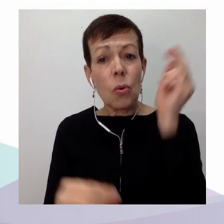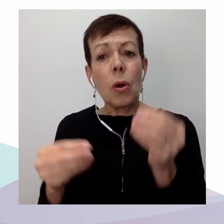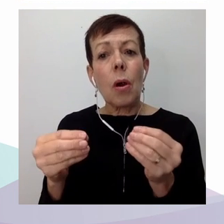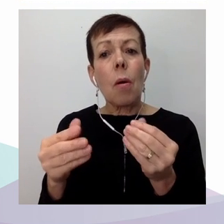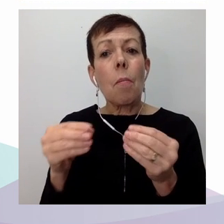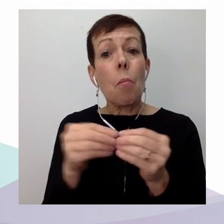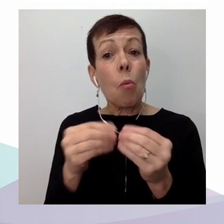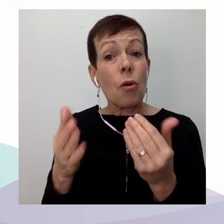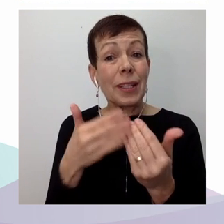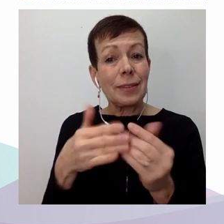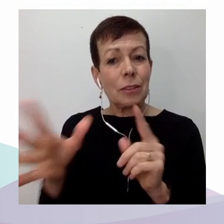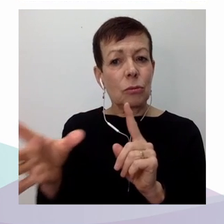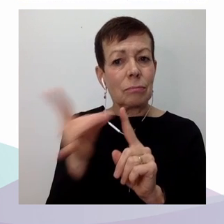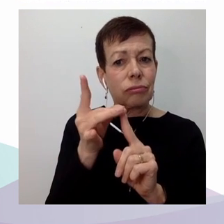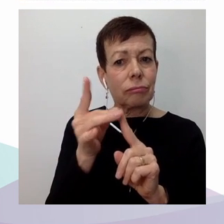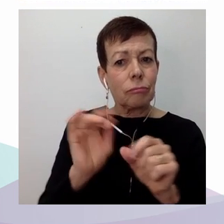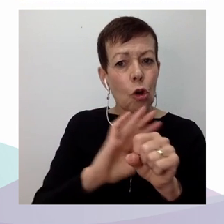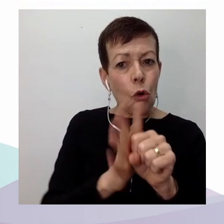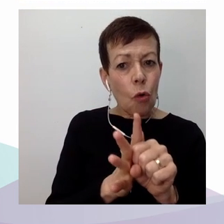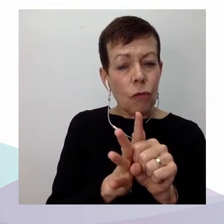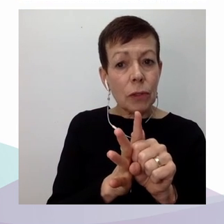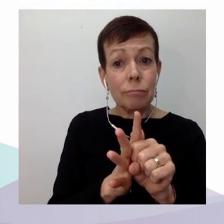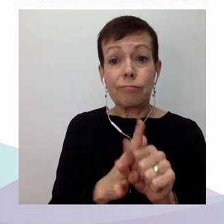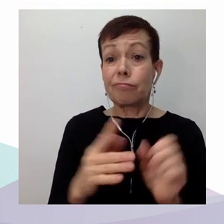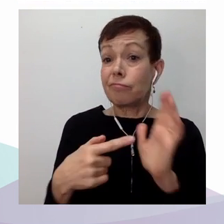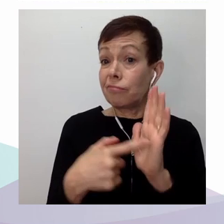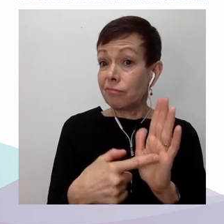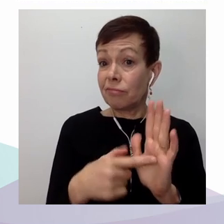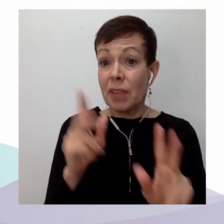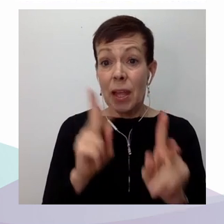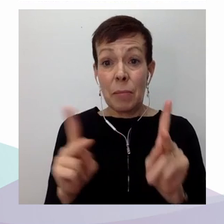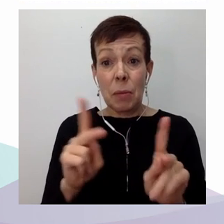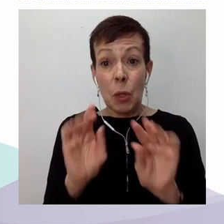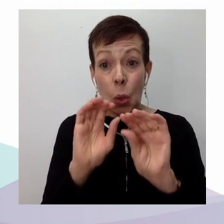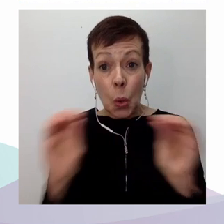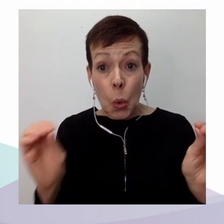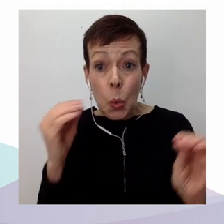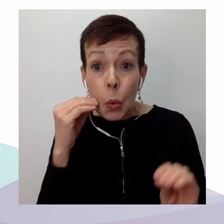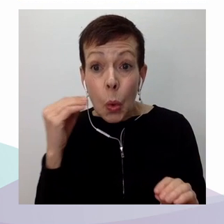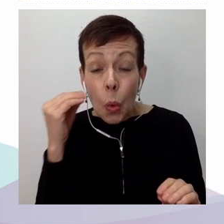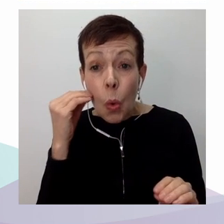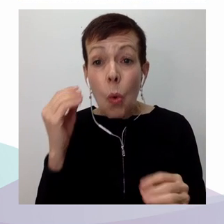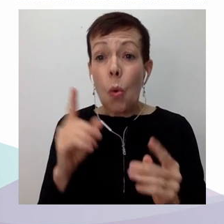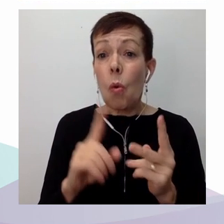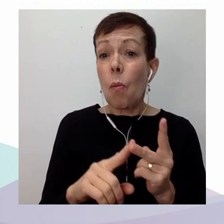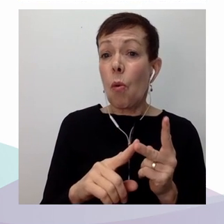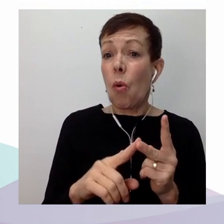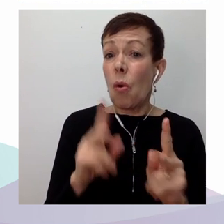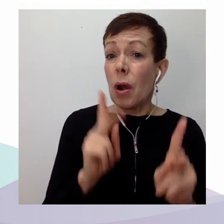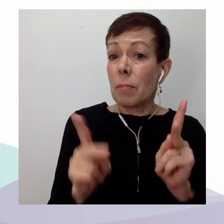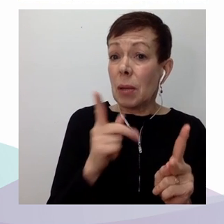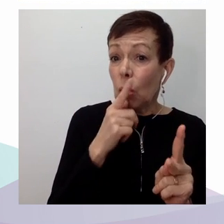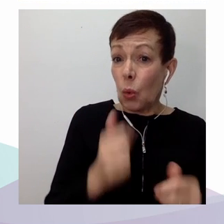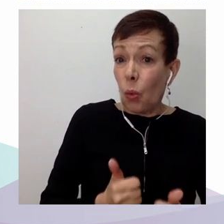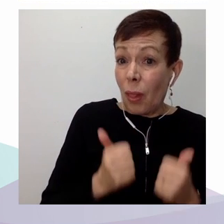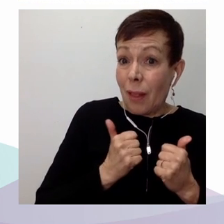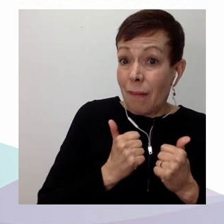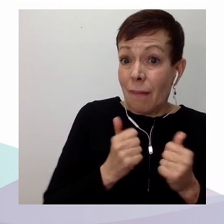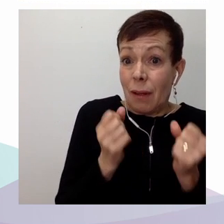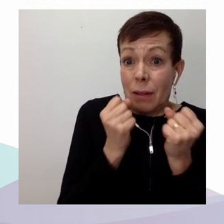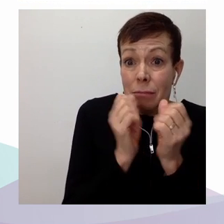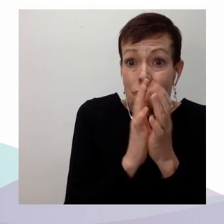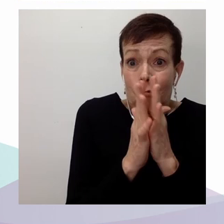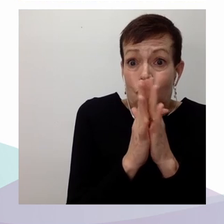privées d'hébergement et de conditions minimales d'hygiène, pensons aux travailleuses du sexe qui, privées de soutien de revenus d'urgence, ont